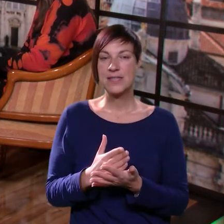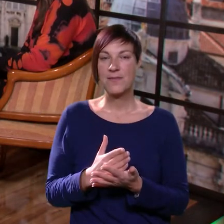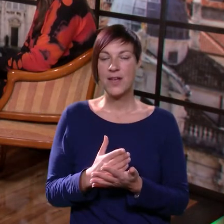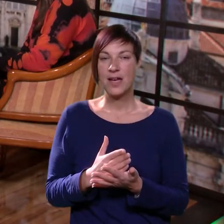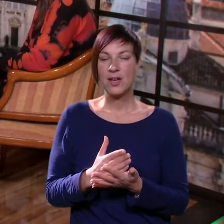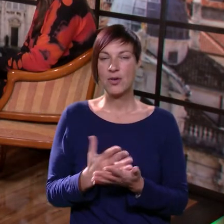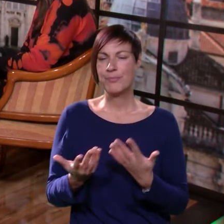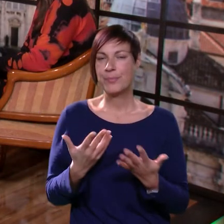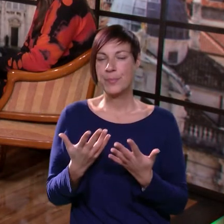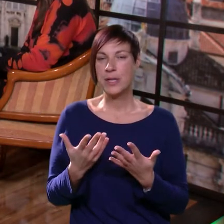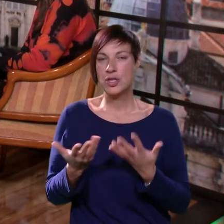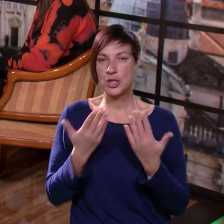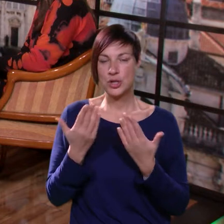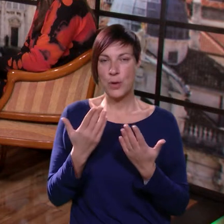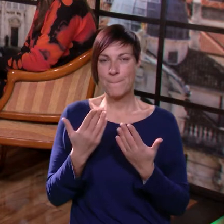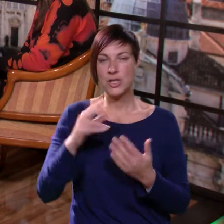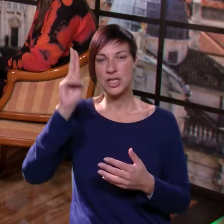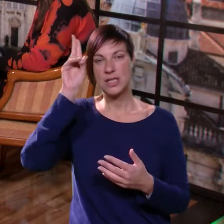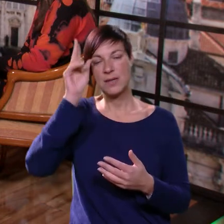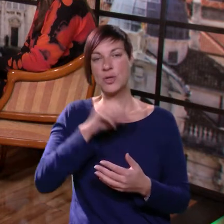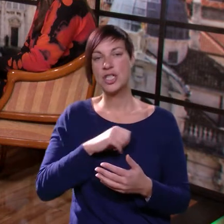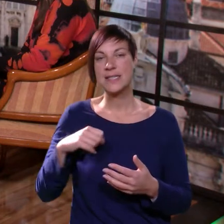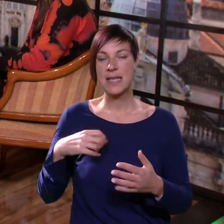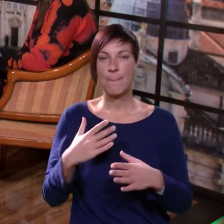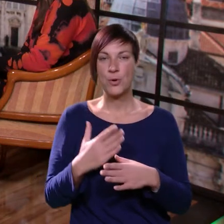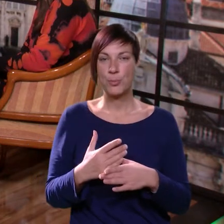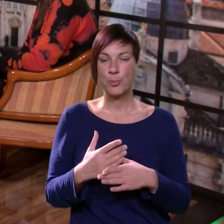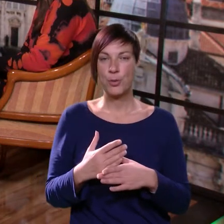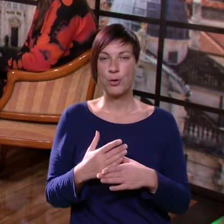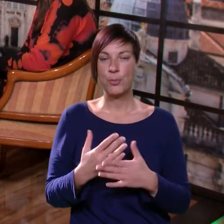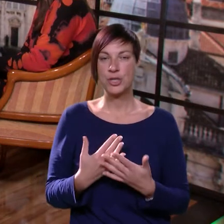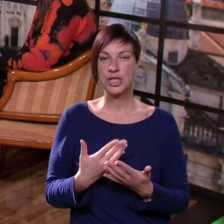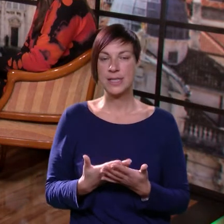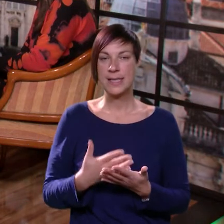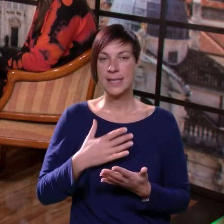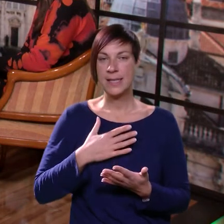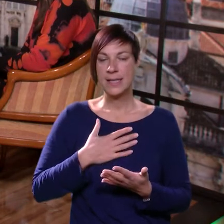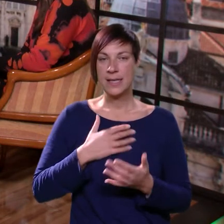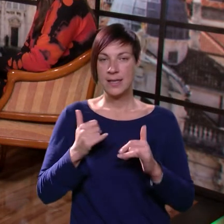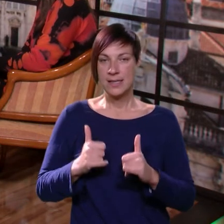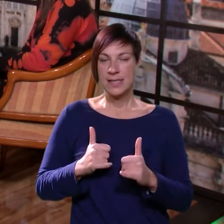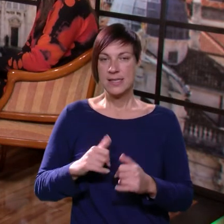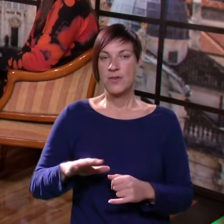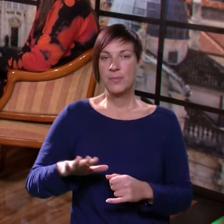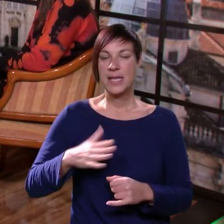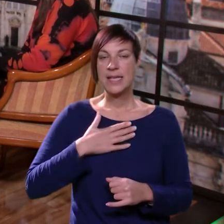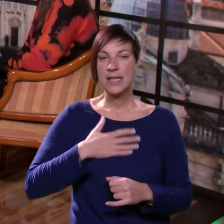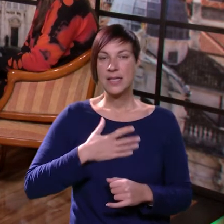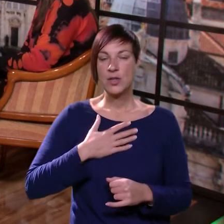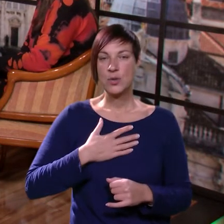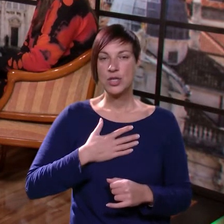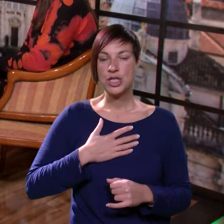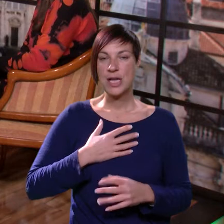svako, bilo što što pročitate, možu vam samo pomoći. I joo sad svome djetetu